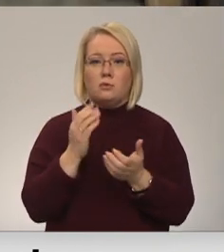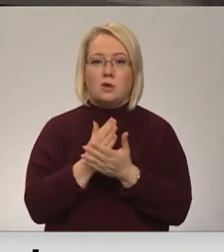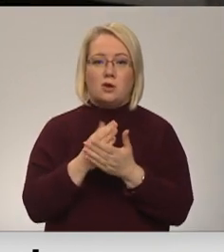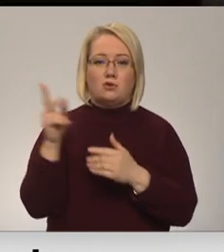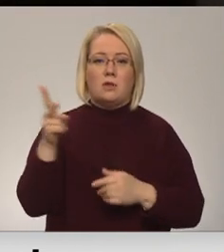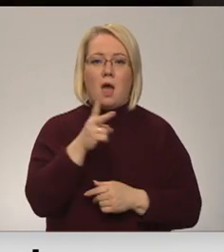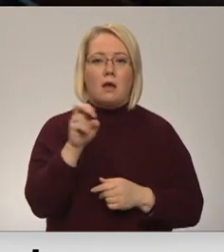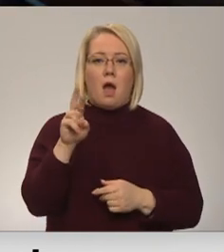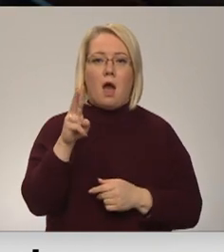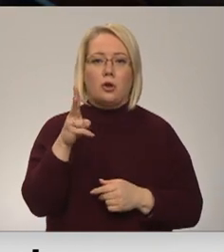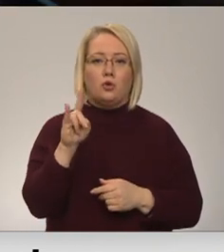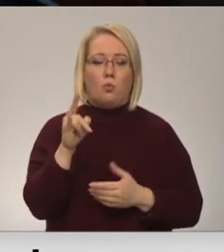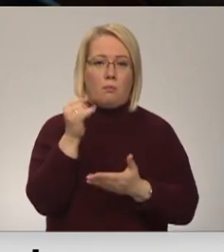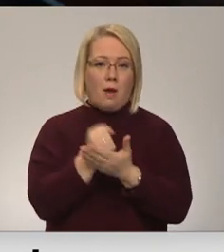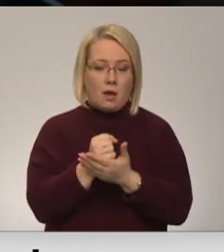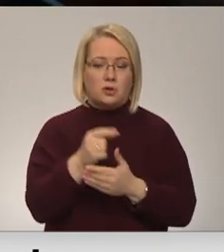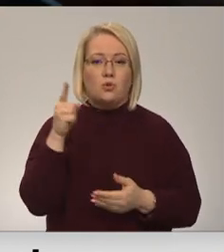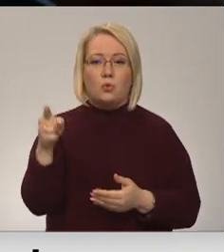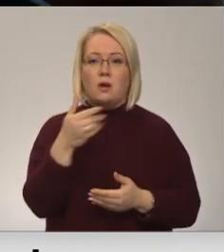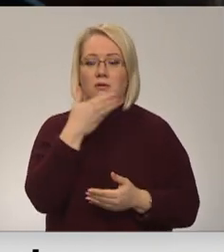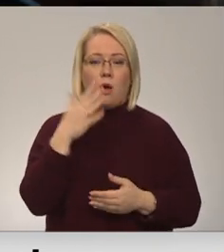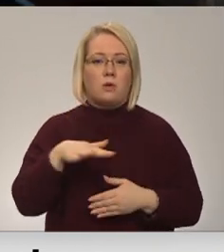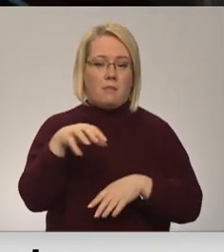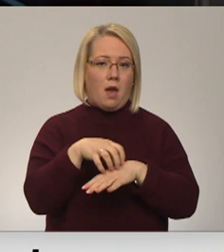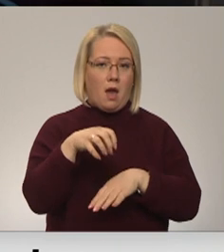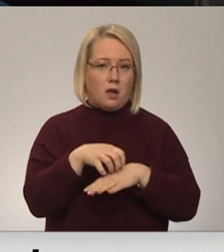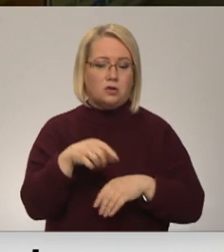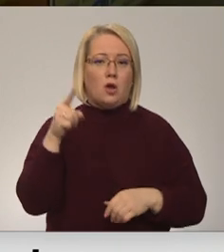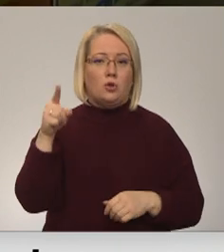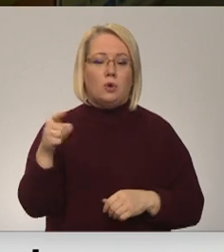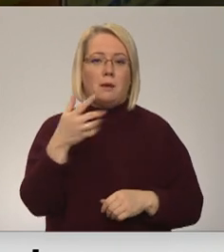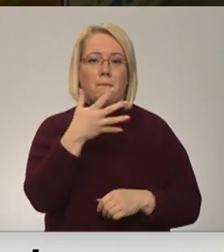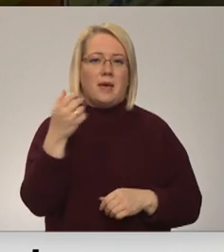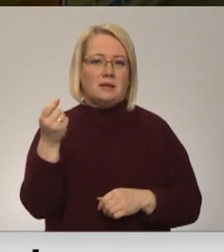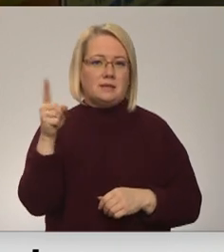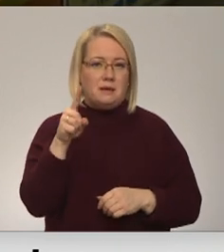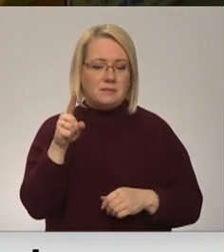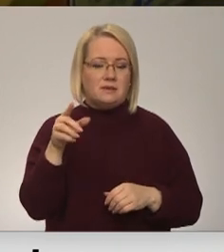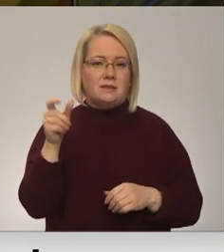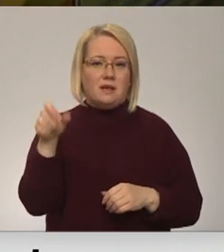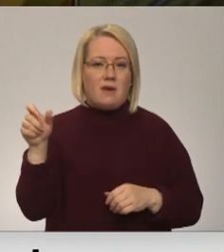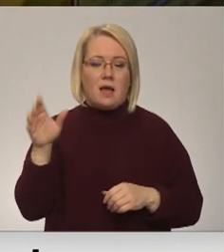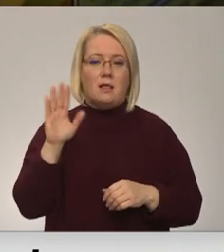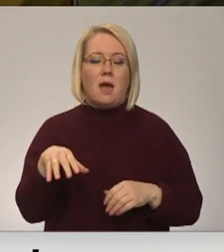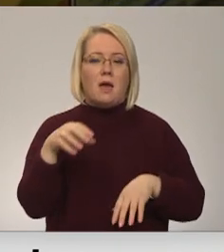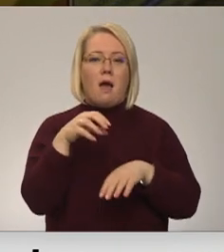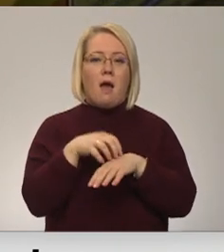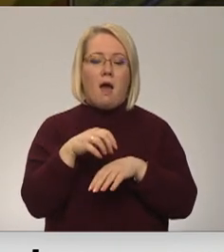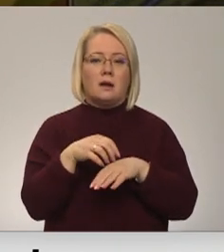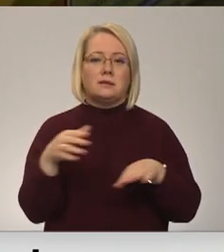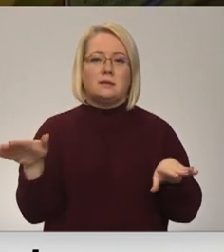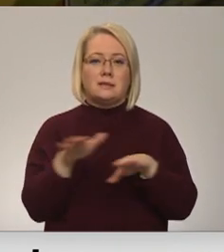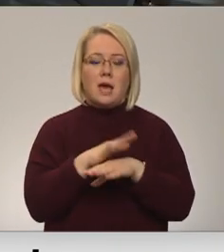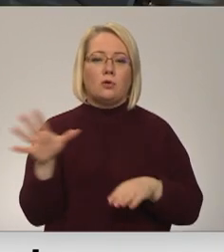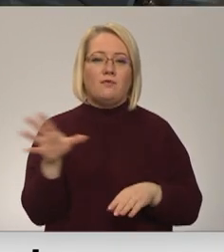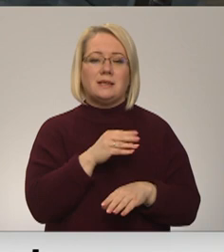kārķu pagastā, kur arī šobrīd rūks ģimenes ārsta nedaudz virs 500. Tāpēc, lai ārsts varētu sekt visas izmaksas un arī